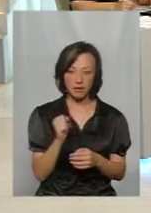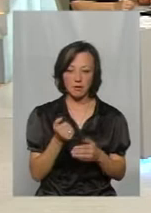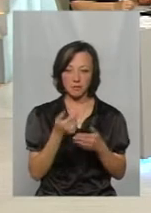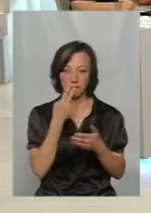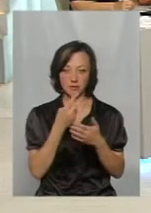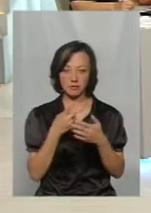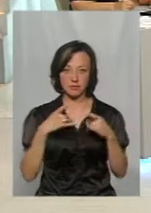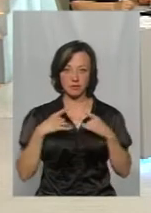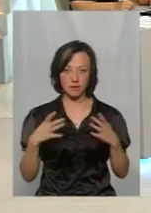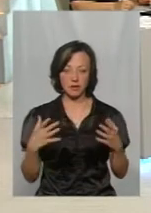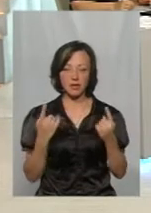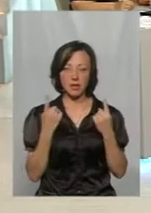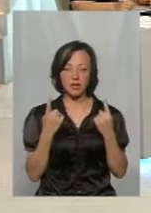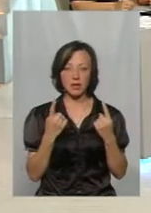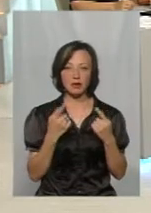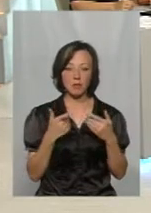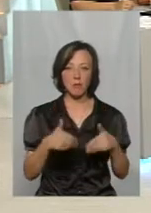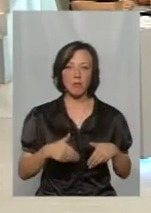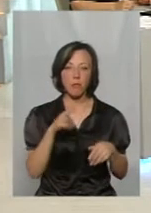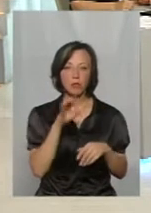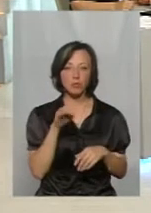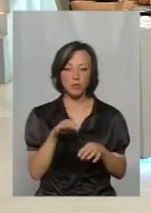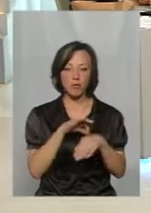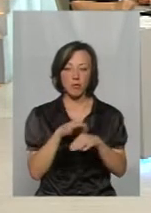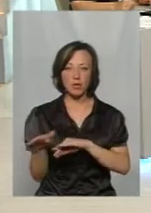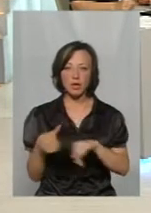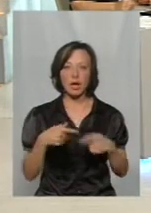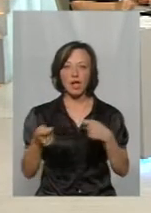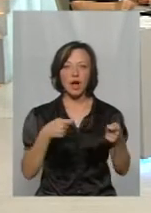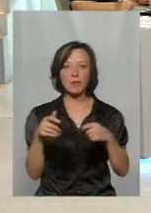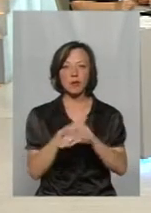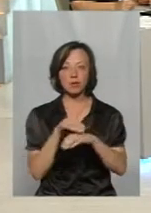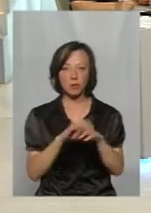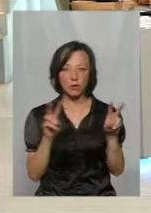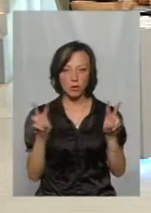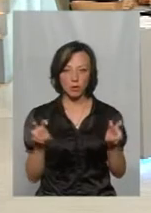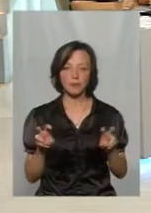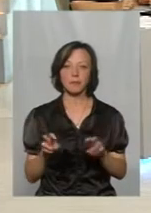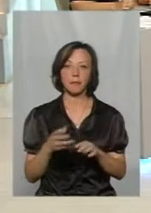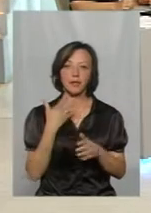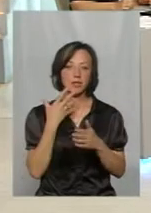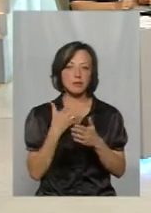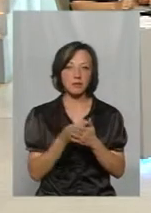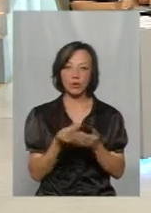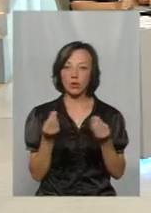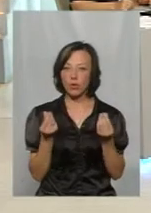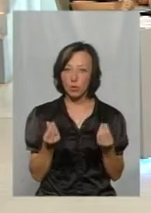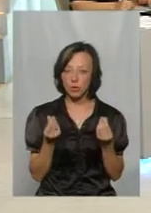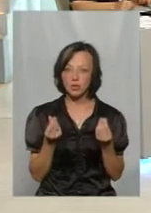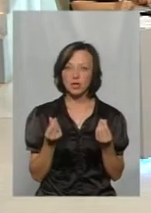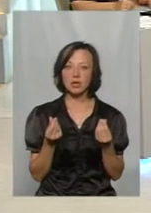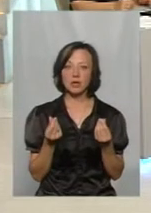великим постом ми проводили. Дальше, ярмарка доброти. За свої абсолютно кошти